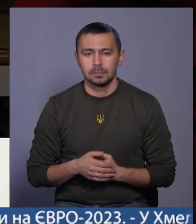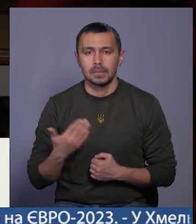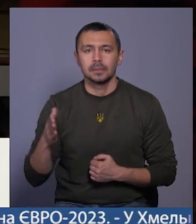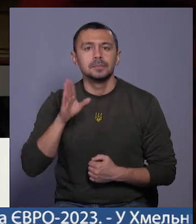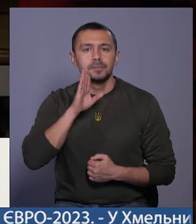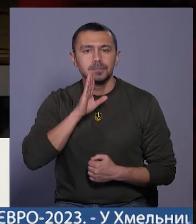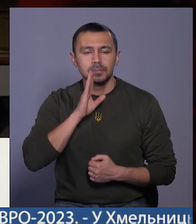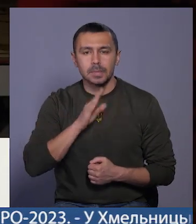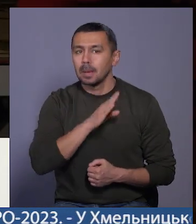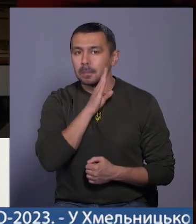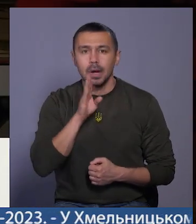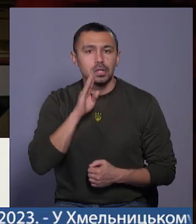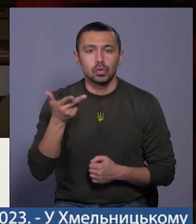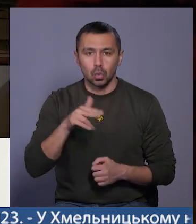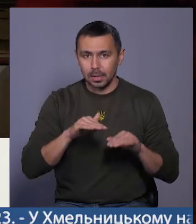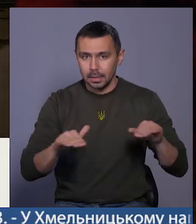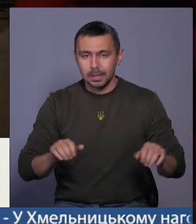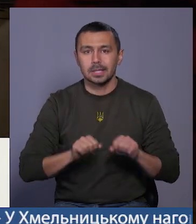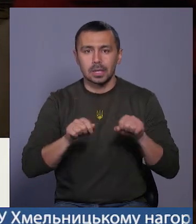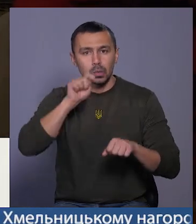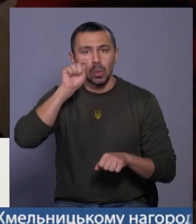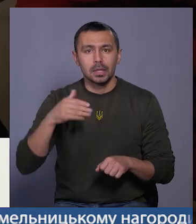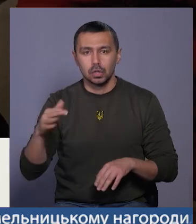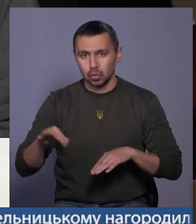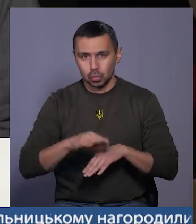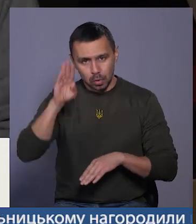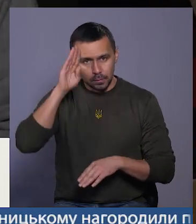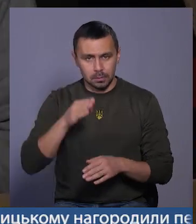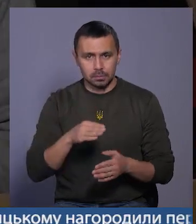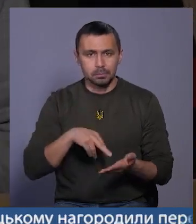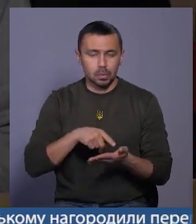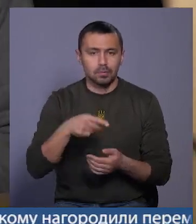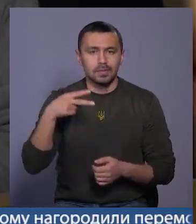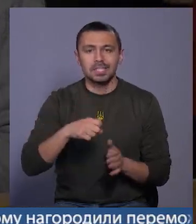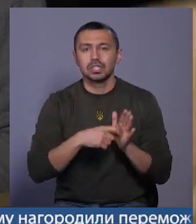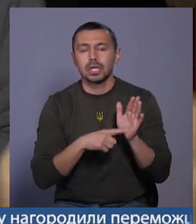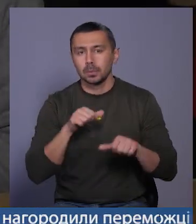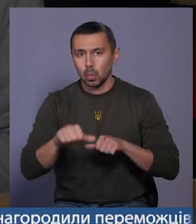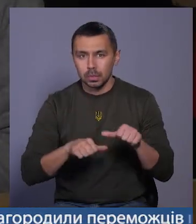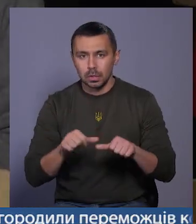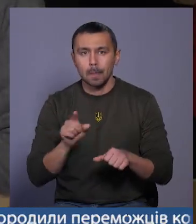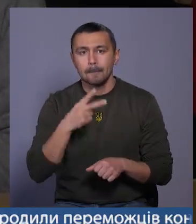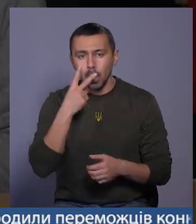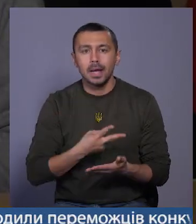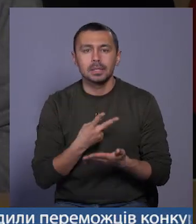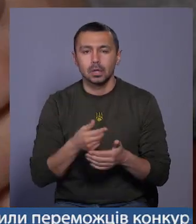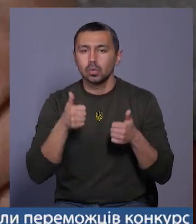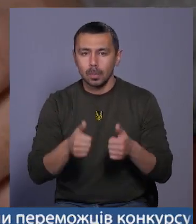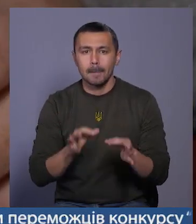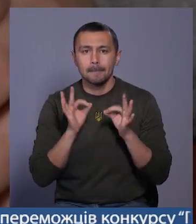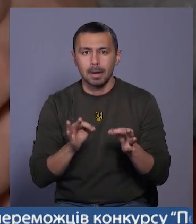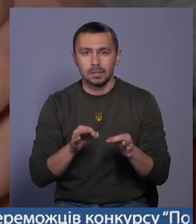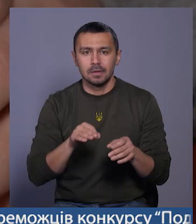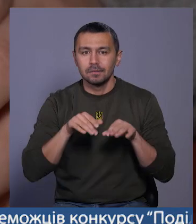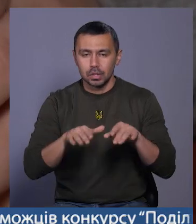Оксана Демчешина – мати трьох дітей. На захист України її чоловік став ще у 2016 році. Тож, аби показати добрі та правильні